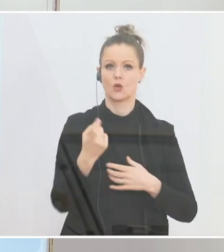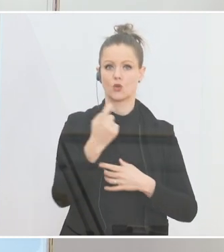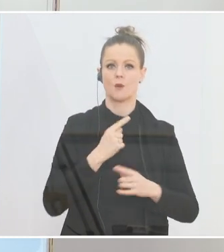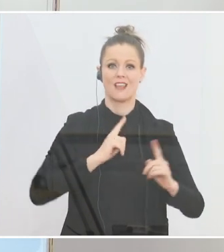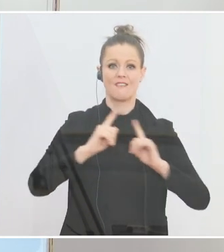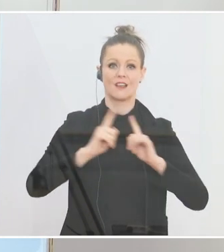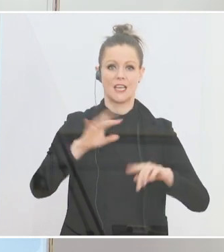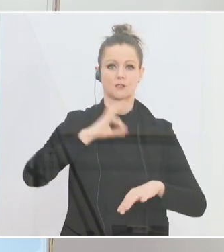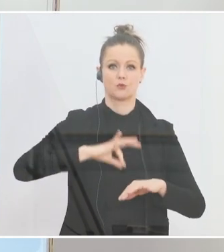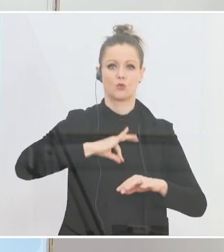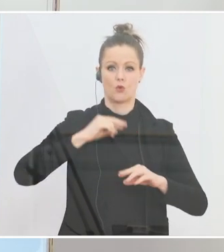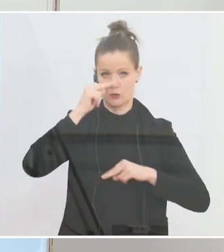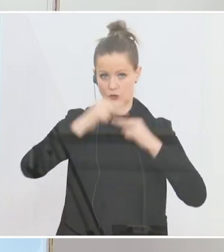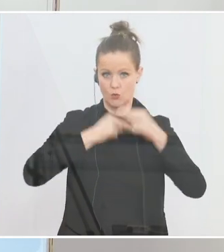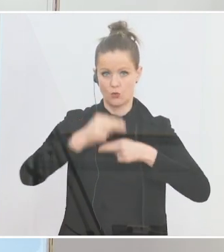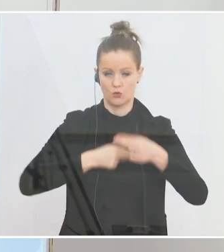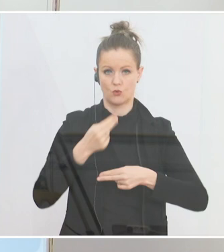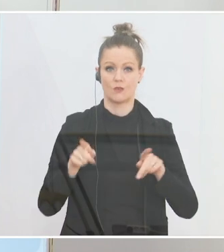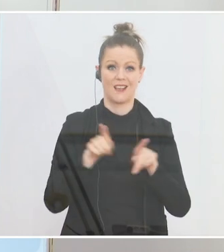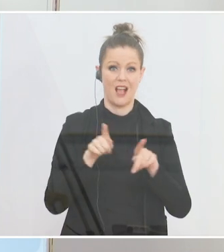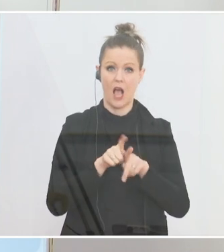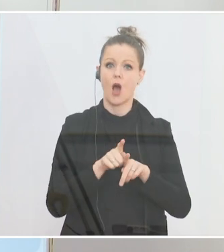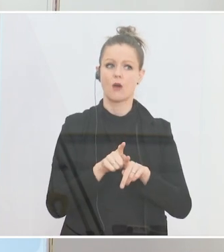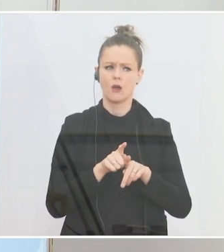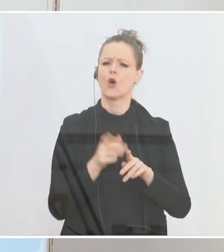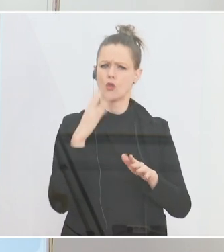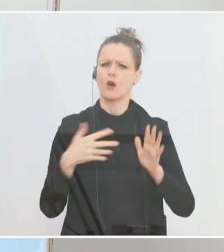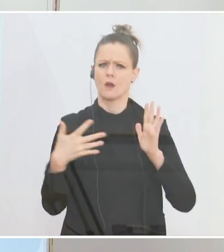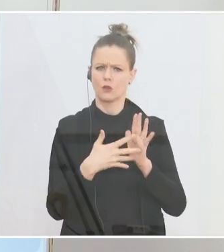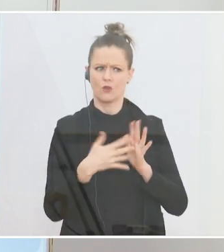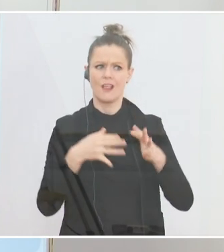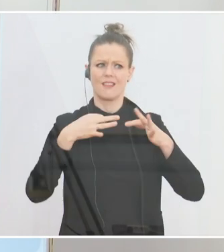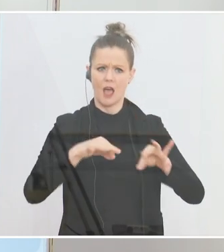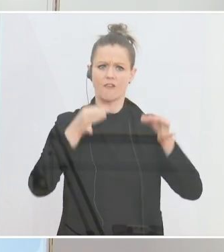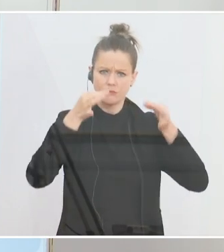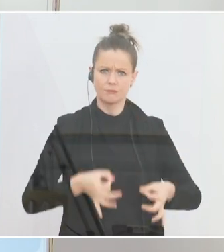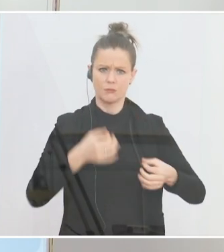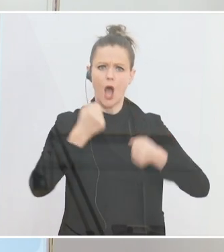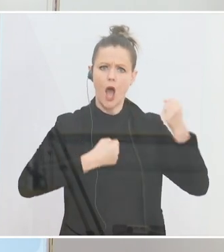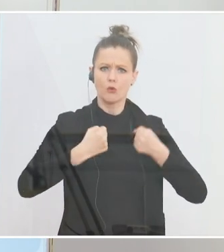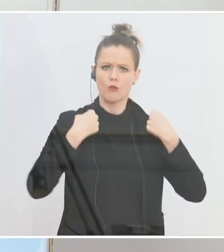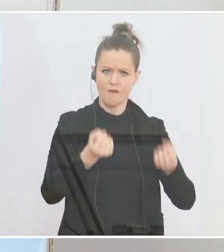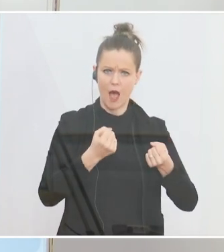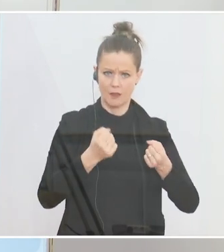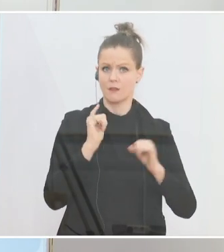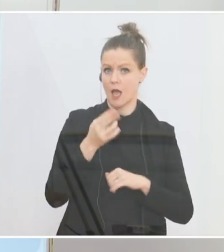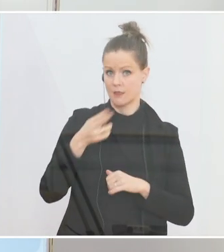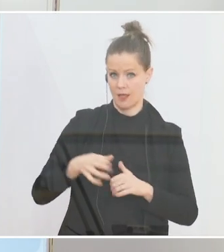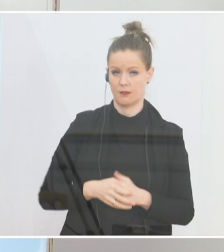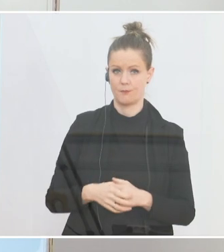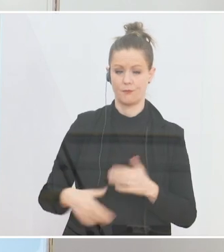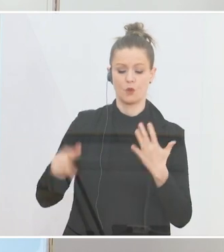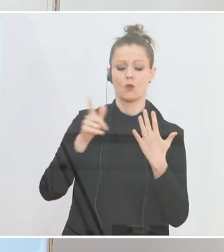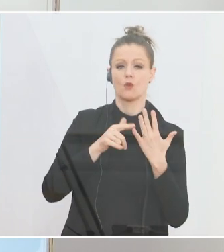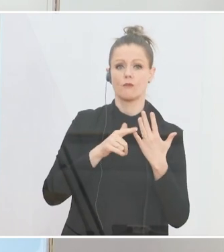Und dabei wird auch ganz grundlegend die Eignung für das Lenken eines Fahrzeugs nochmal untersucht. Und zudem werden wir als fünften